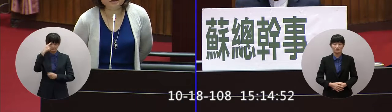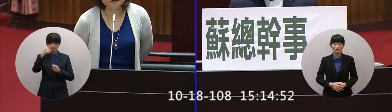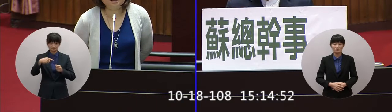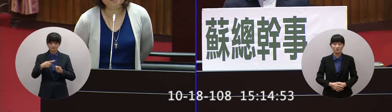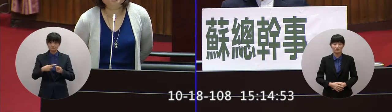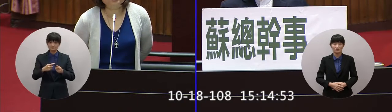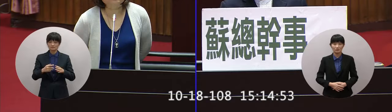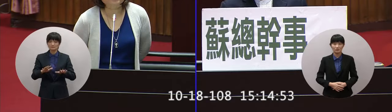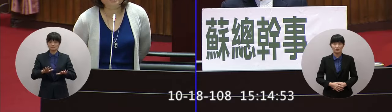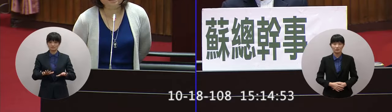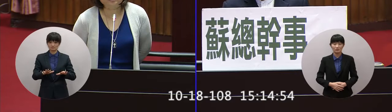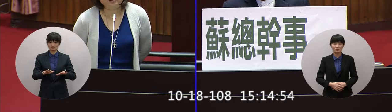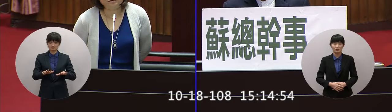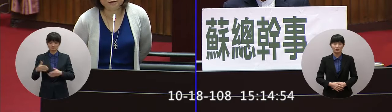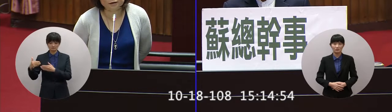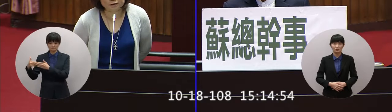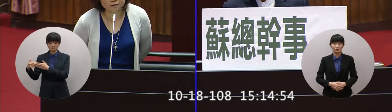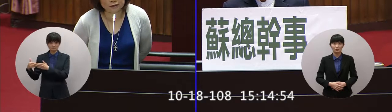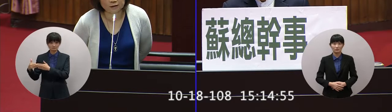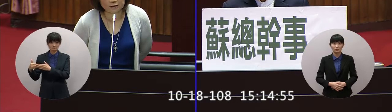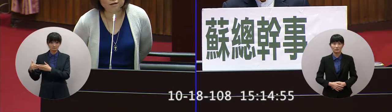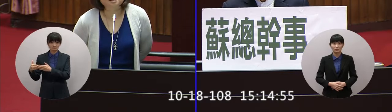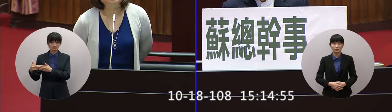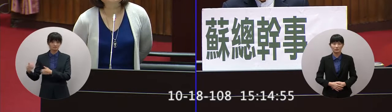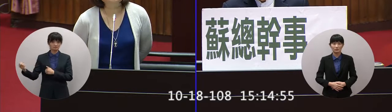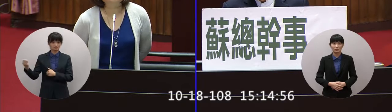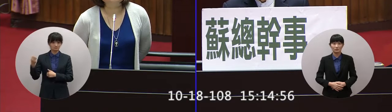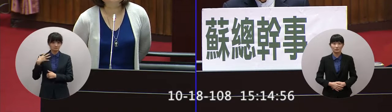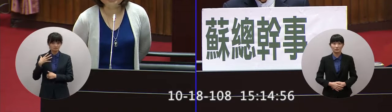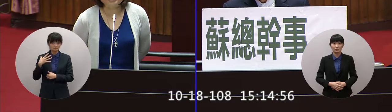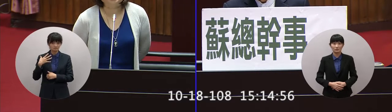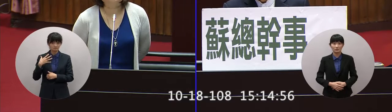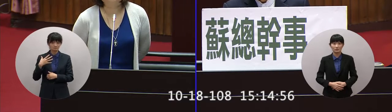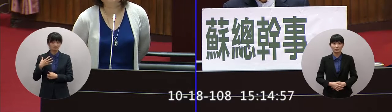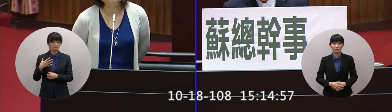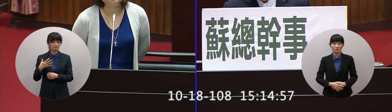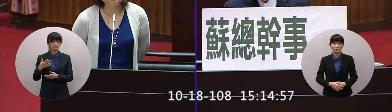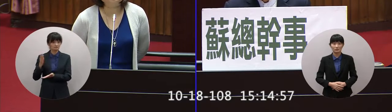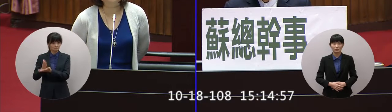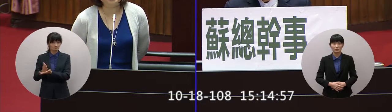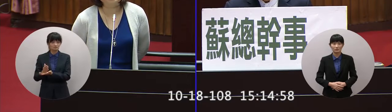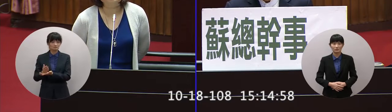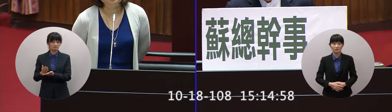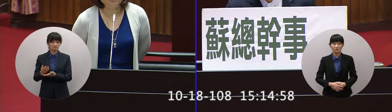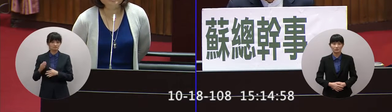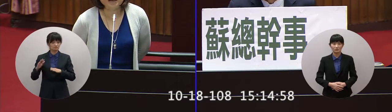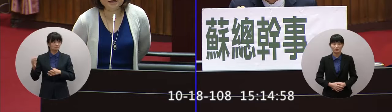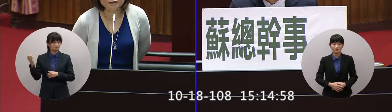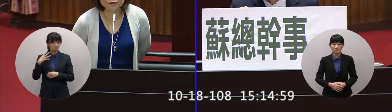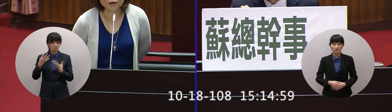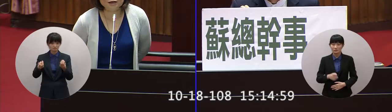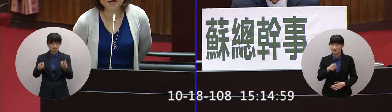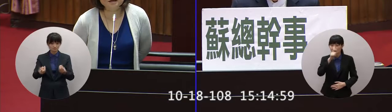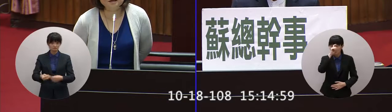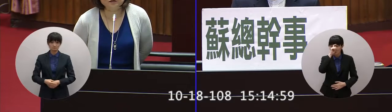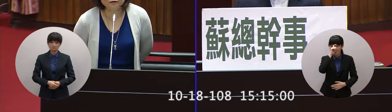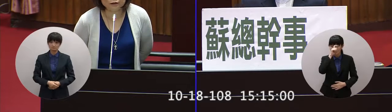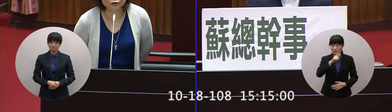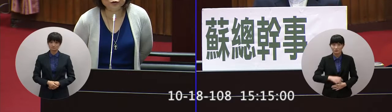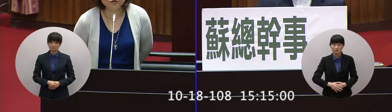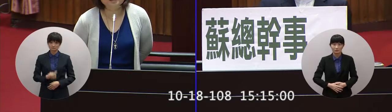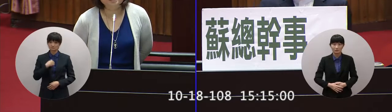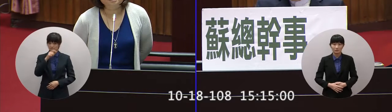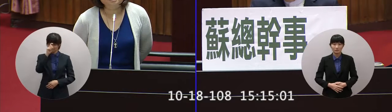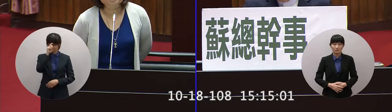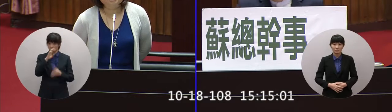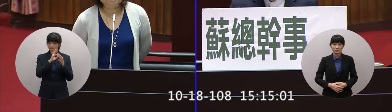收到任何中方要中止的這個訊息這是沒有錯的啊我們當然希望他能夠